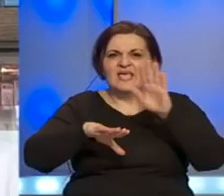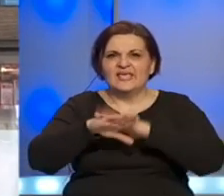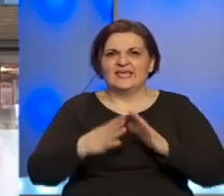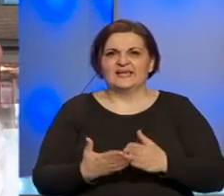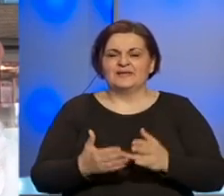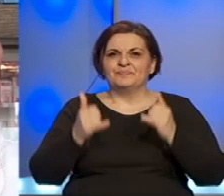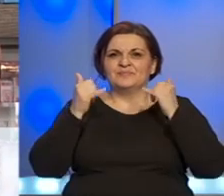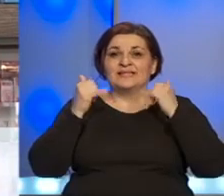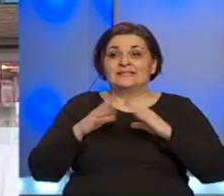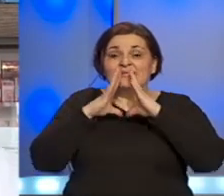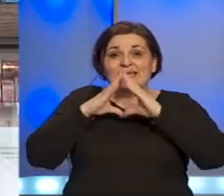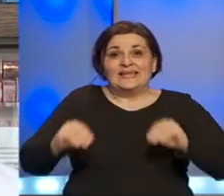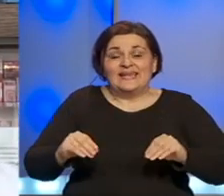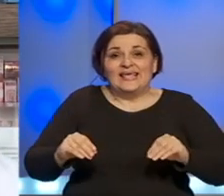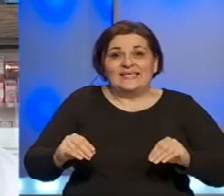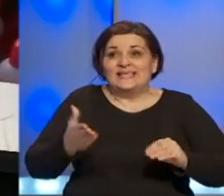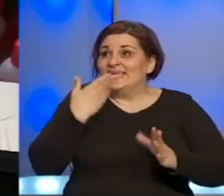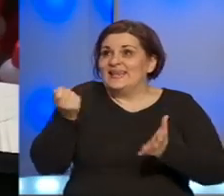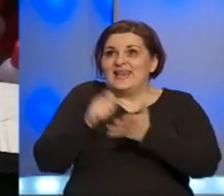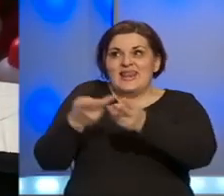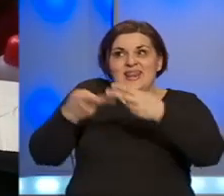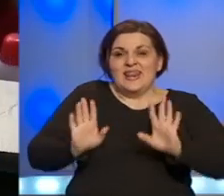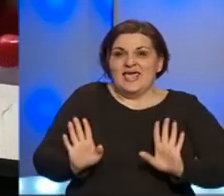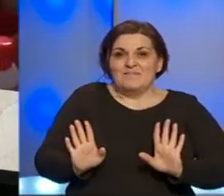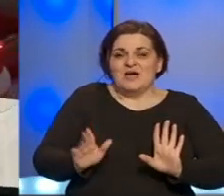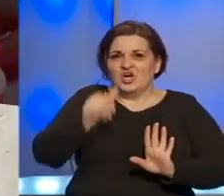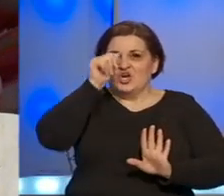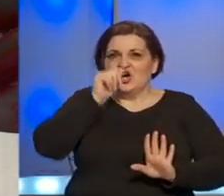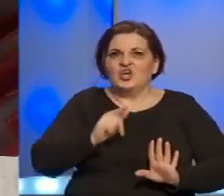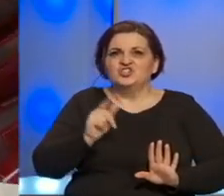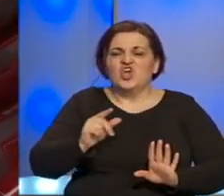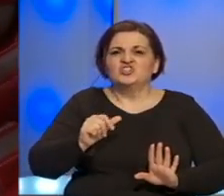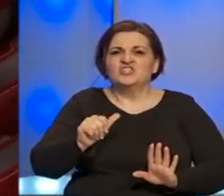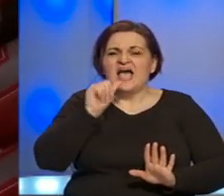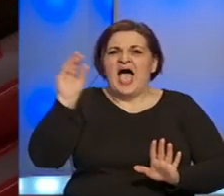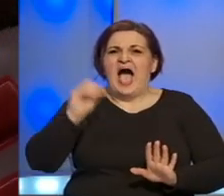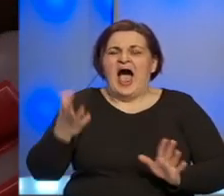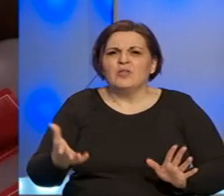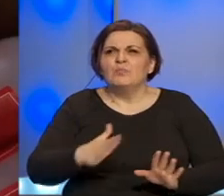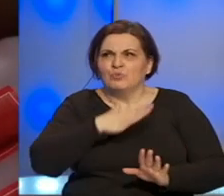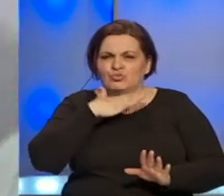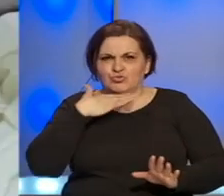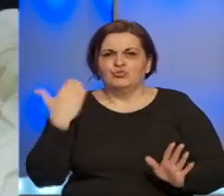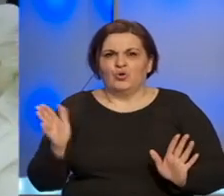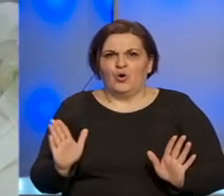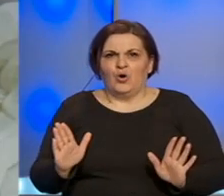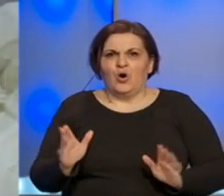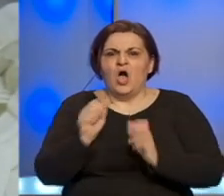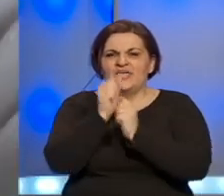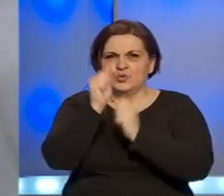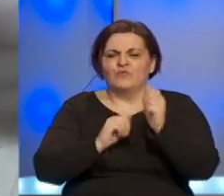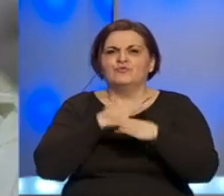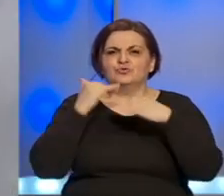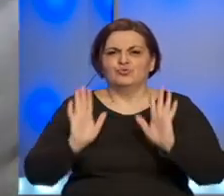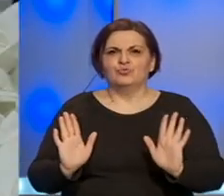Sada nam je nestalo i njema ga u nabavci. Što se tiče alkohola, njega imamo u dovoljnim količinama i rukavice također